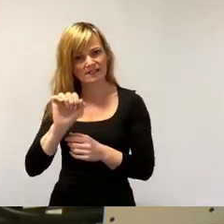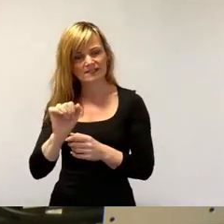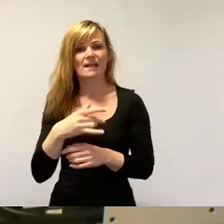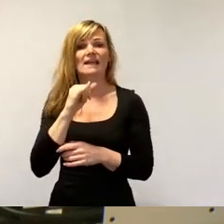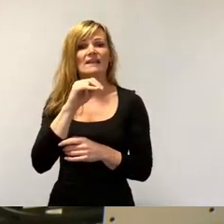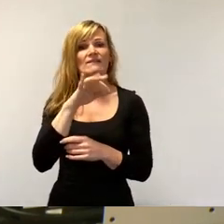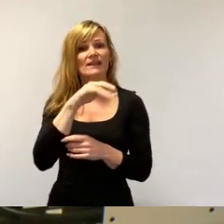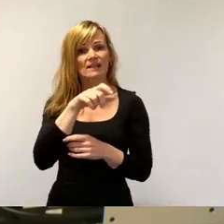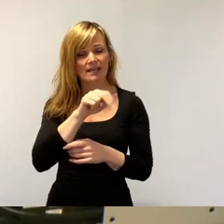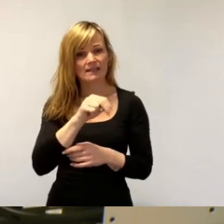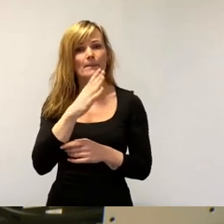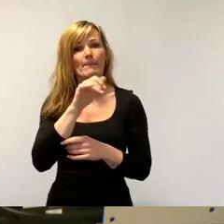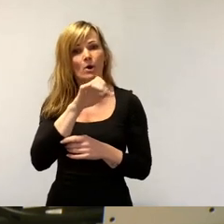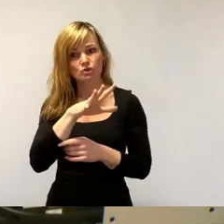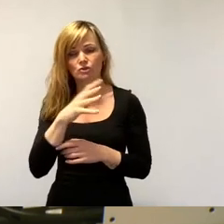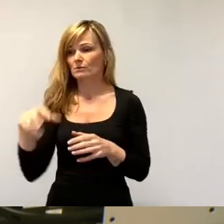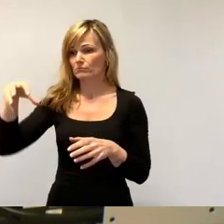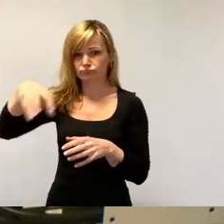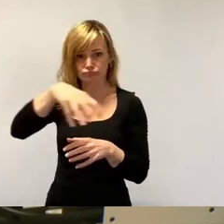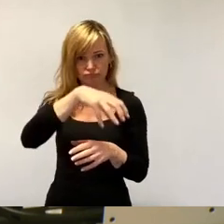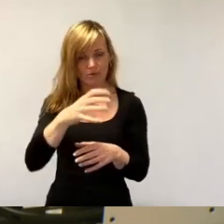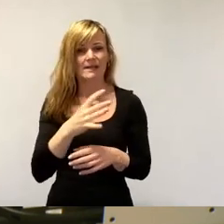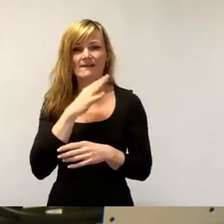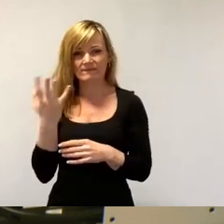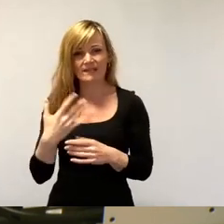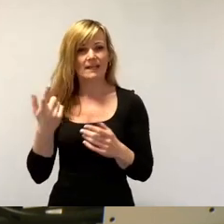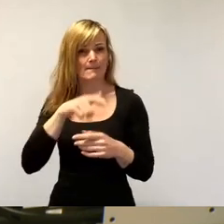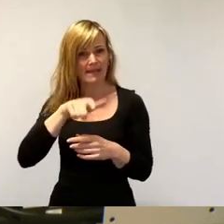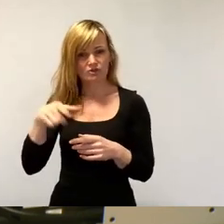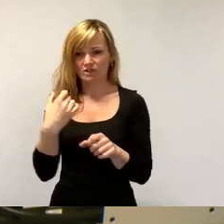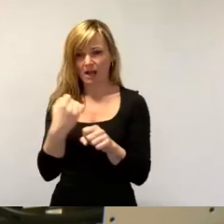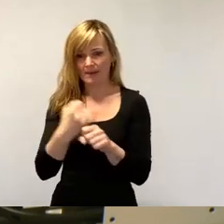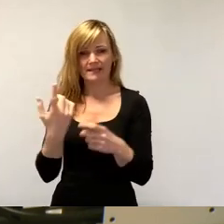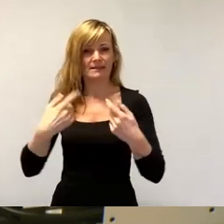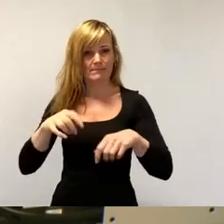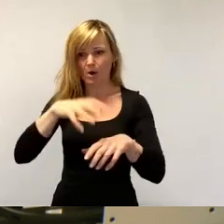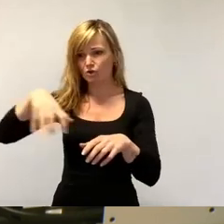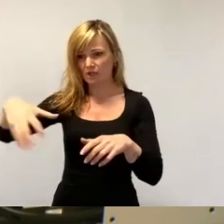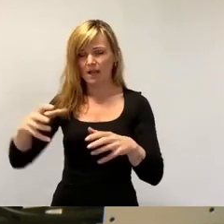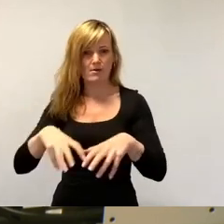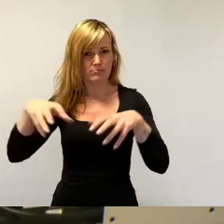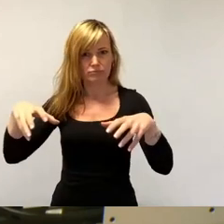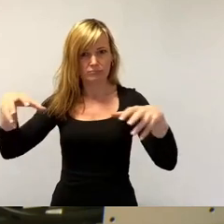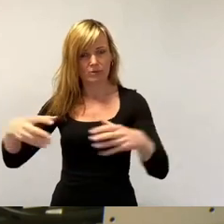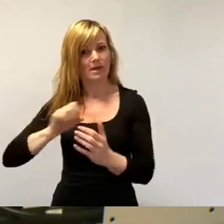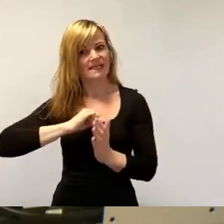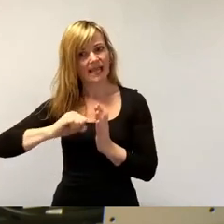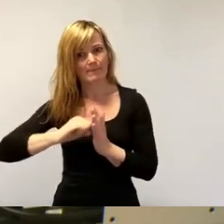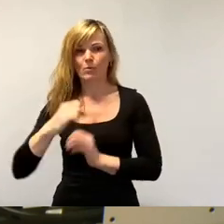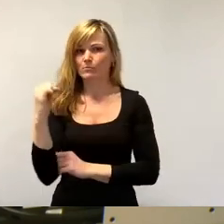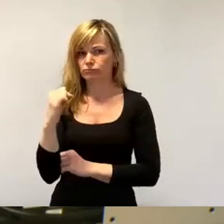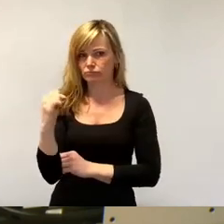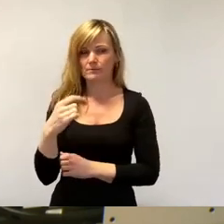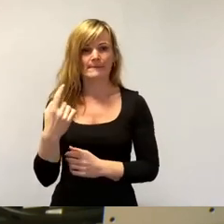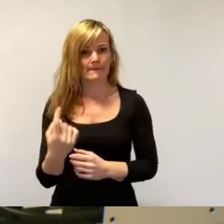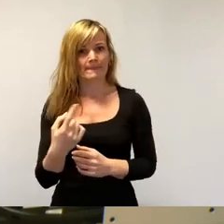und viele Menschen, welche dort arbeiten. Dies erfolgte in einem enormen Tempo. Des Weiteren wurde ein kleineres